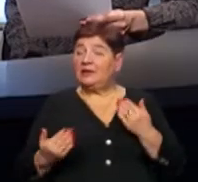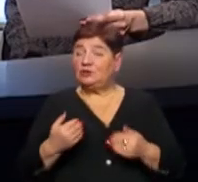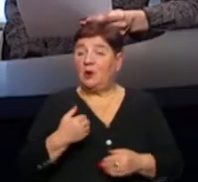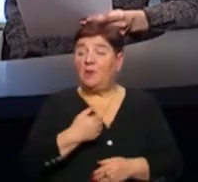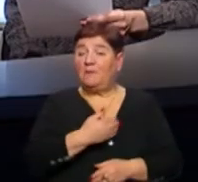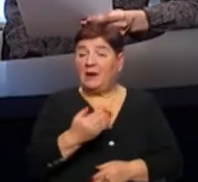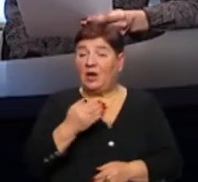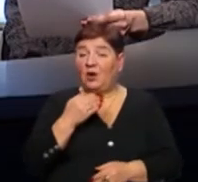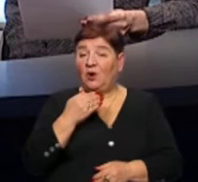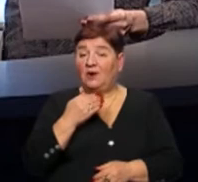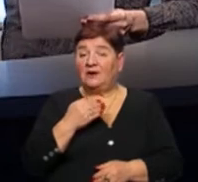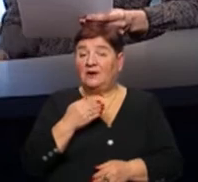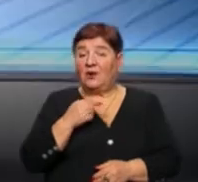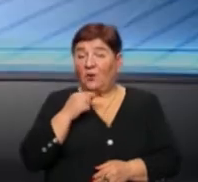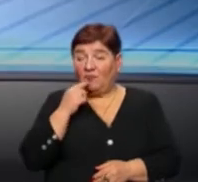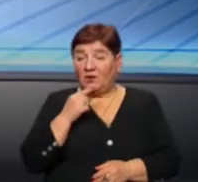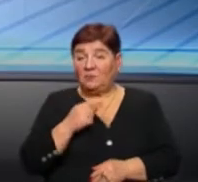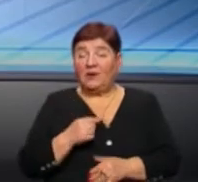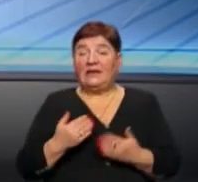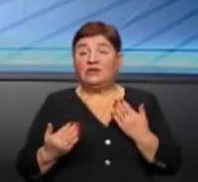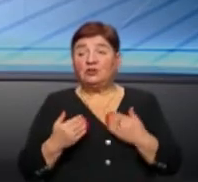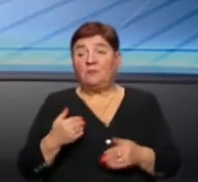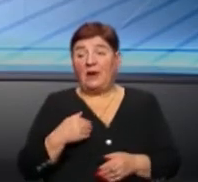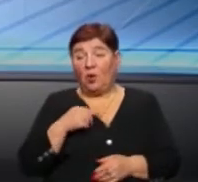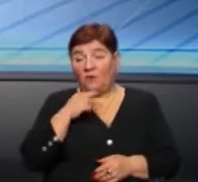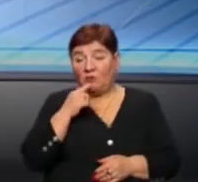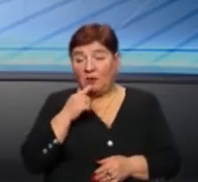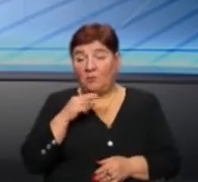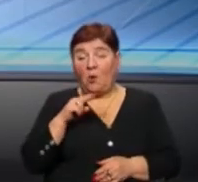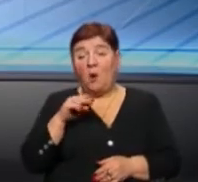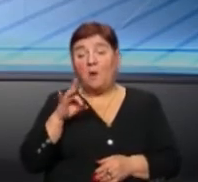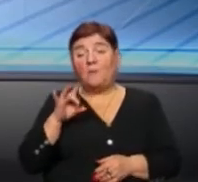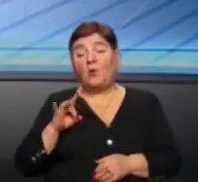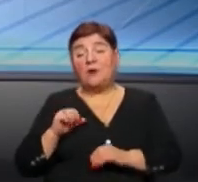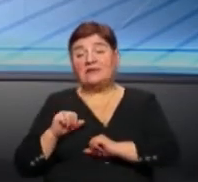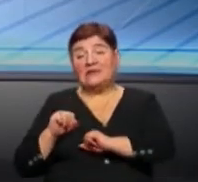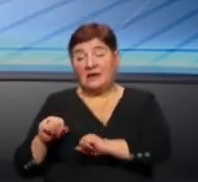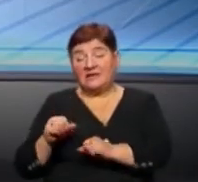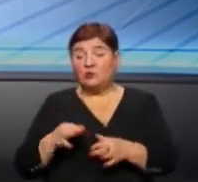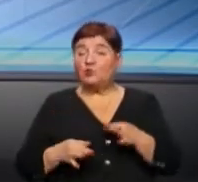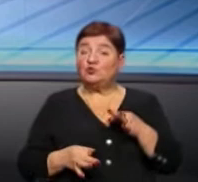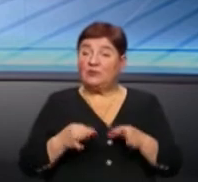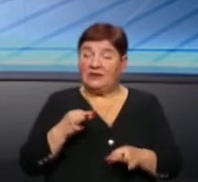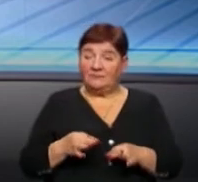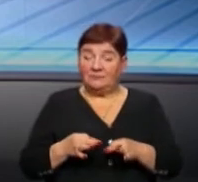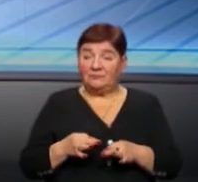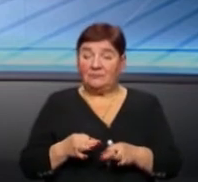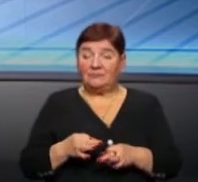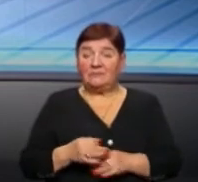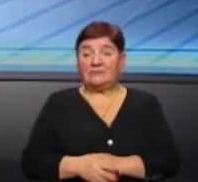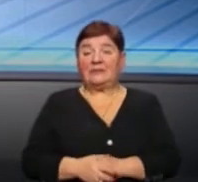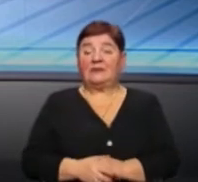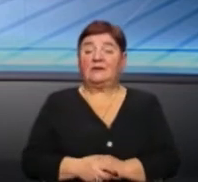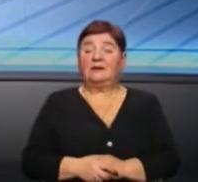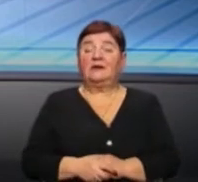ми говоримо, я просто не дуже порозумів питання, якщо ми говоримо про захист в суді, ви говорите, в